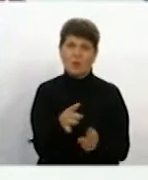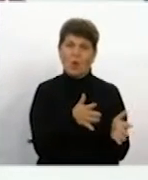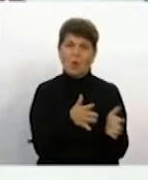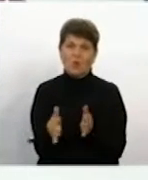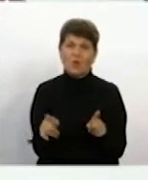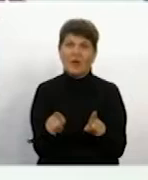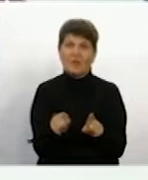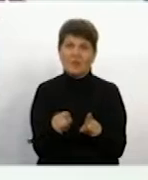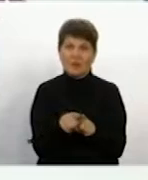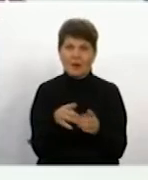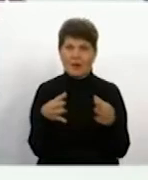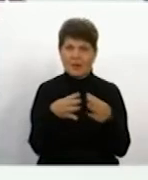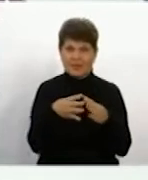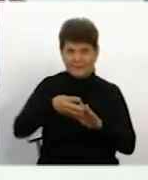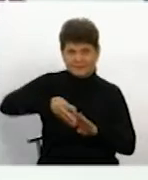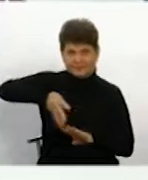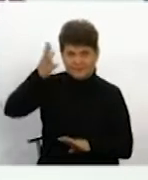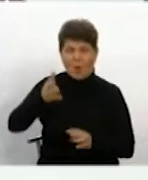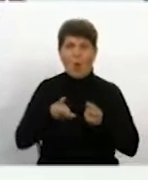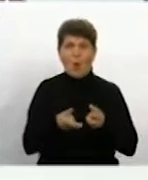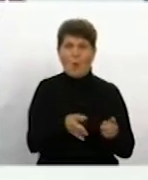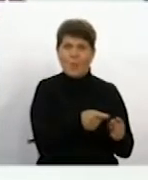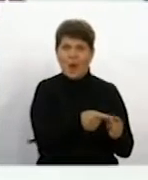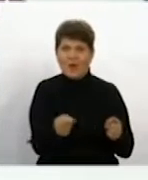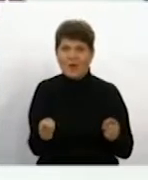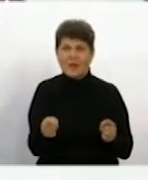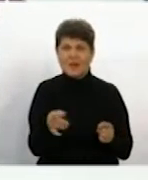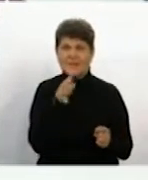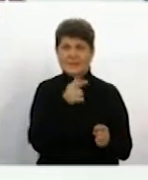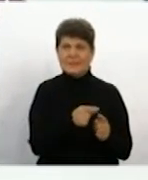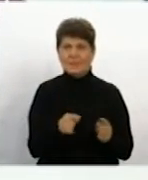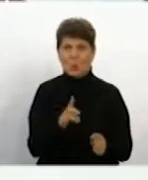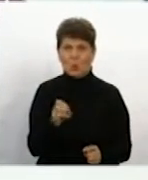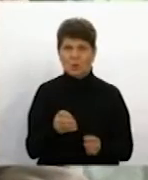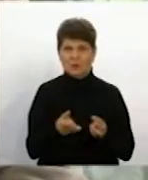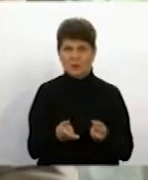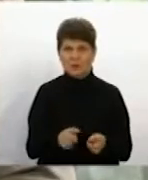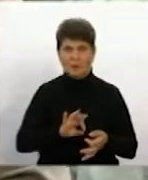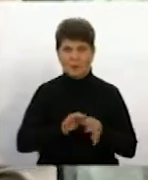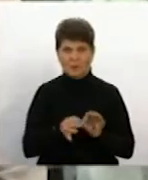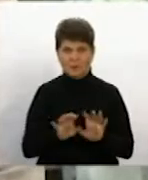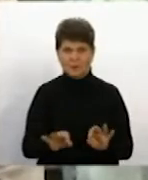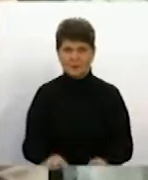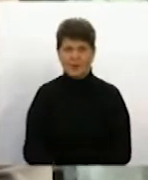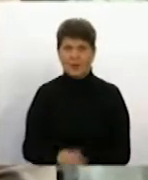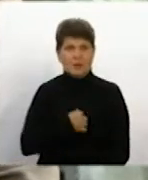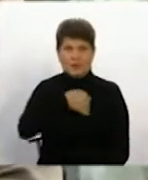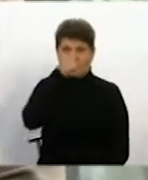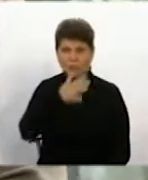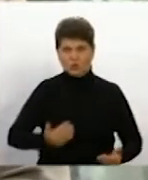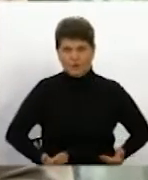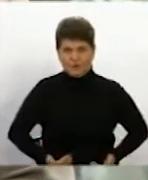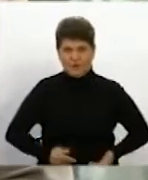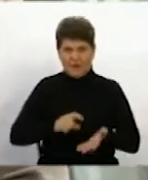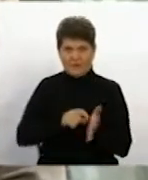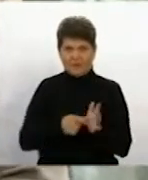'ятиповерхівка до опалювального сезону. Віталій Бондарєв розповість більше. Я не можу проживати в цій квартирі